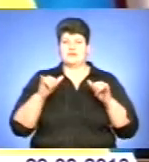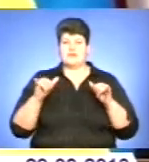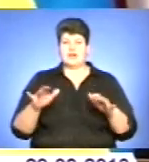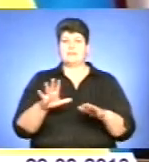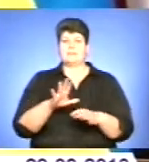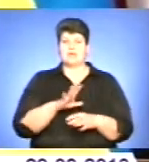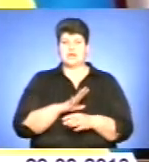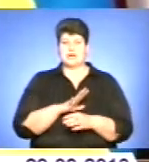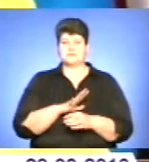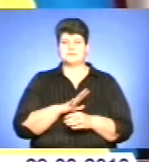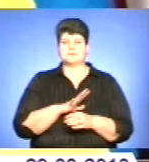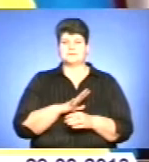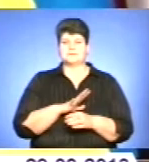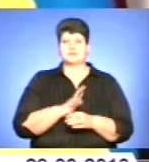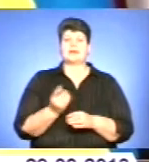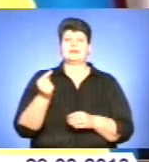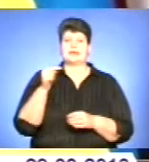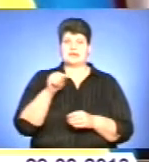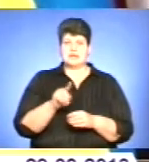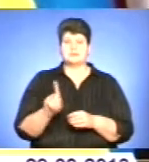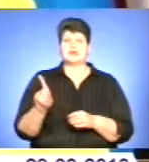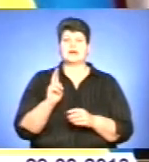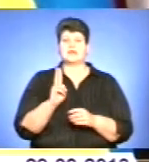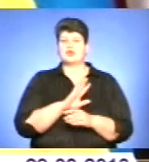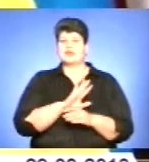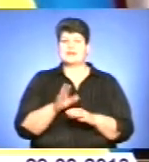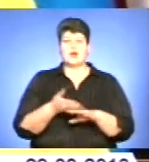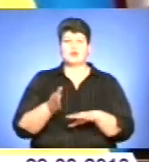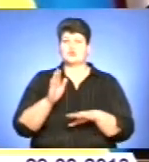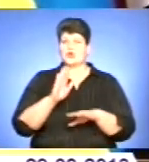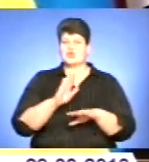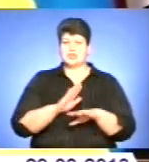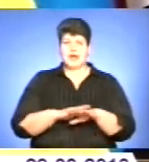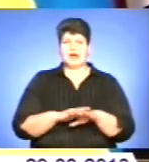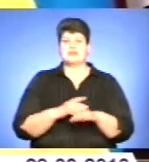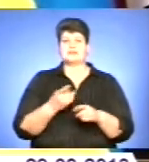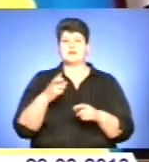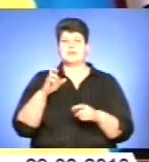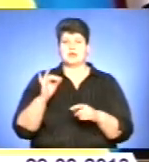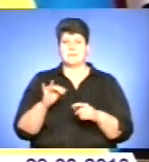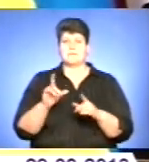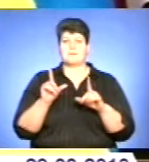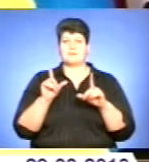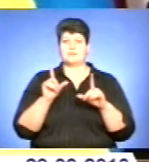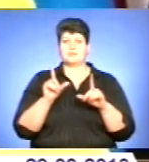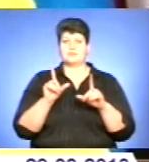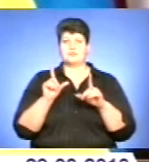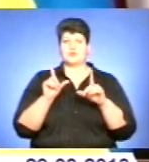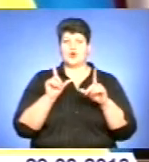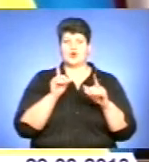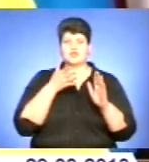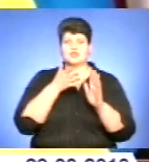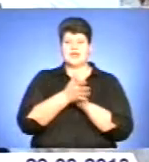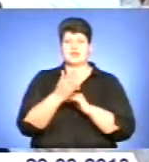були такими, які не ослажнялися б прохожденням наших границь. Ми об цьому